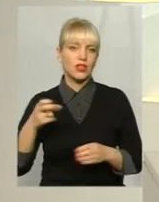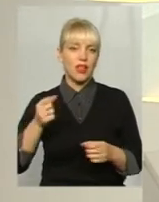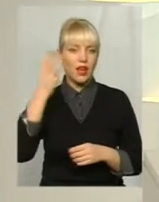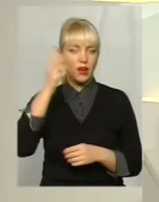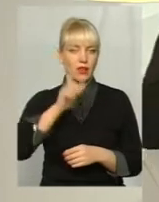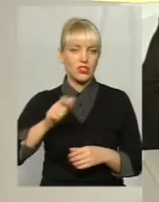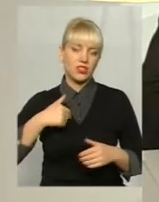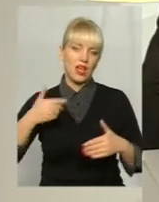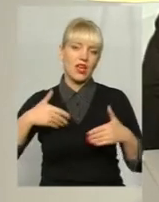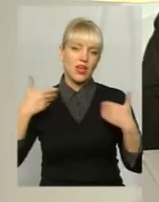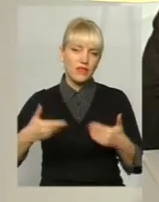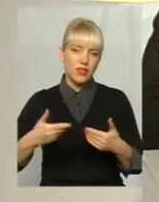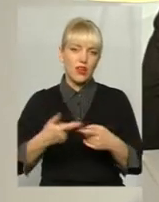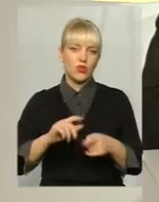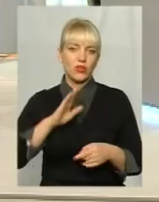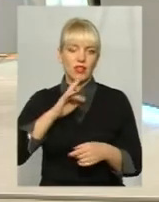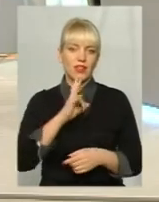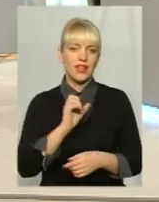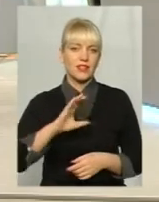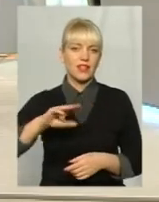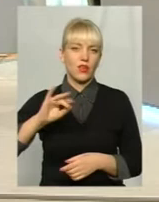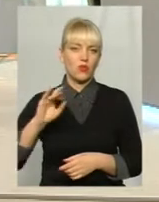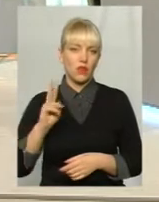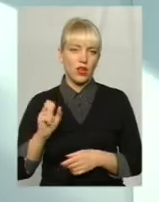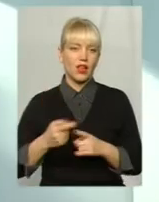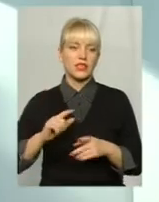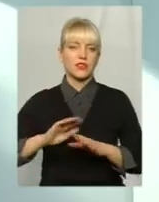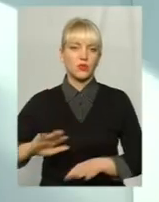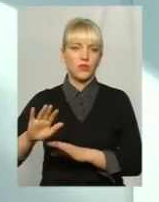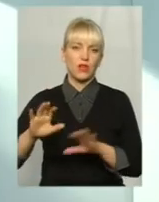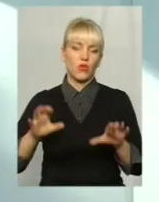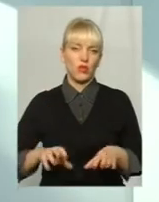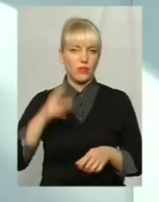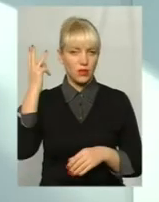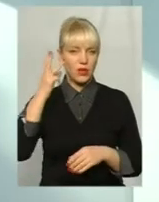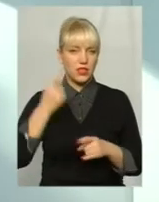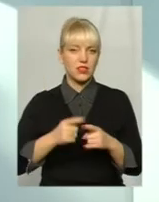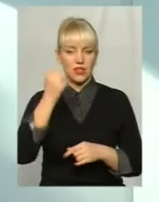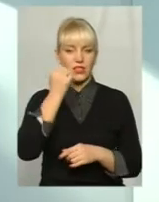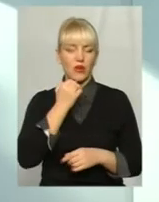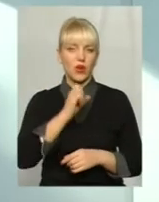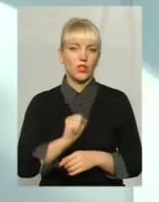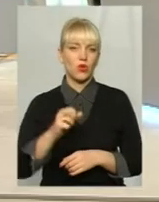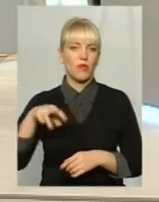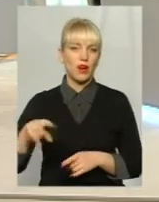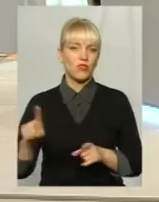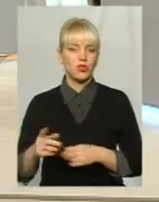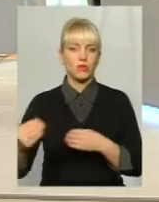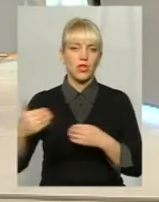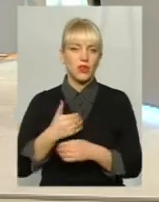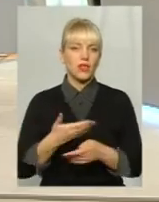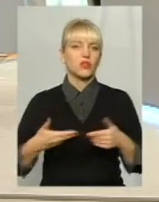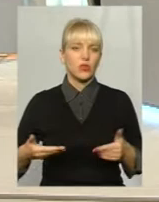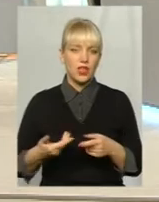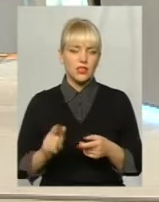радий вітати в нашій студії Анатолія Нестерівка, заступника міського голови Хмельницького. Дякую вам, Анатолі, що прийшли до нас. Ну і перше все ж таки